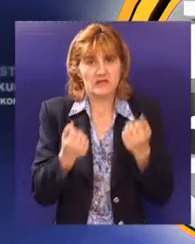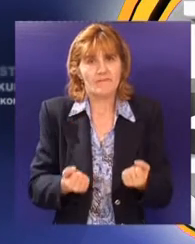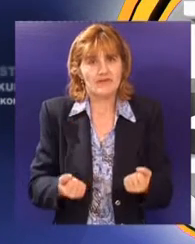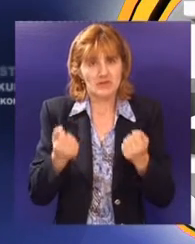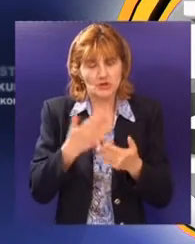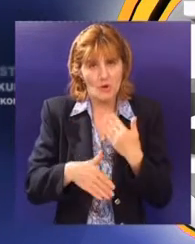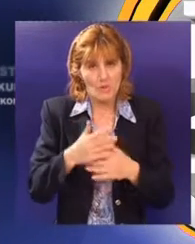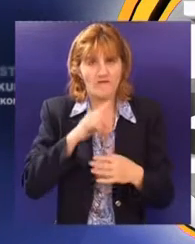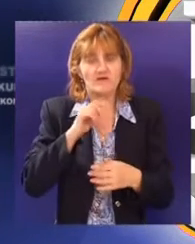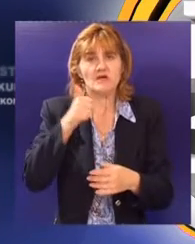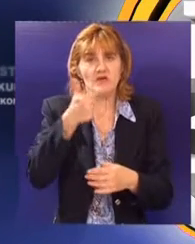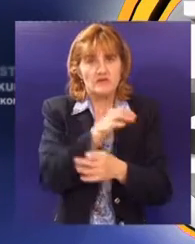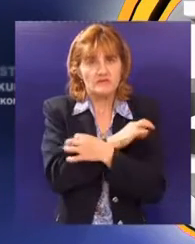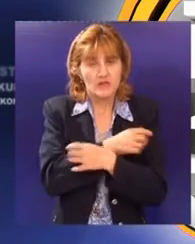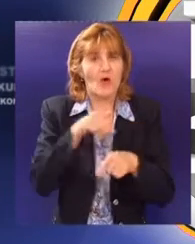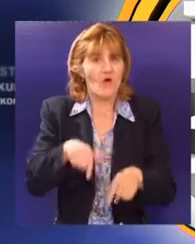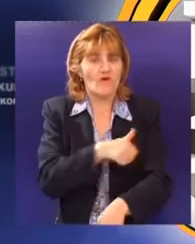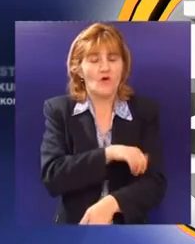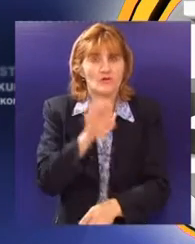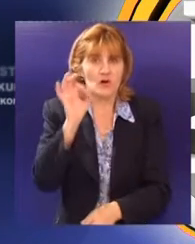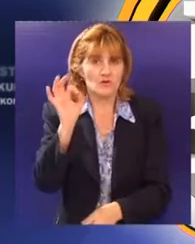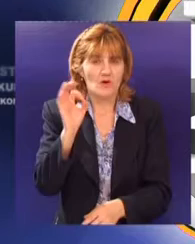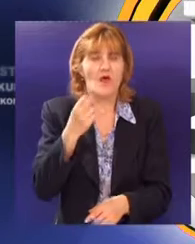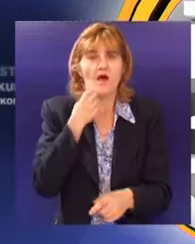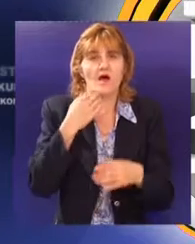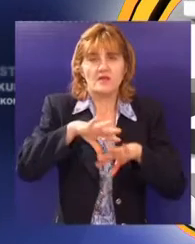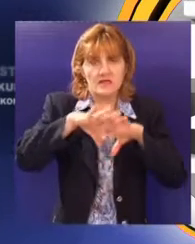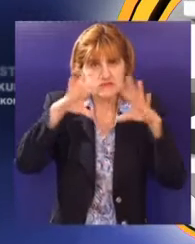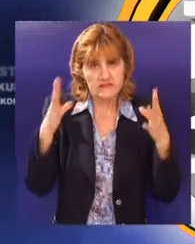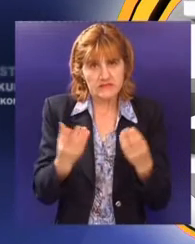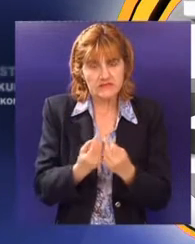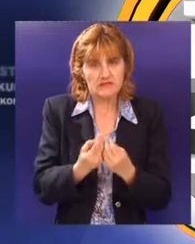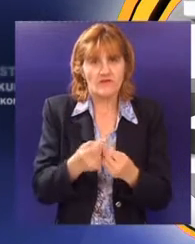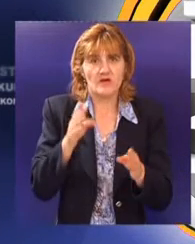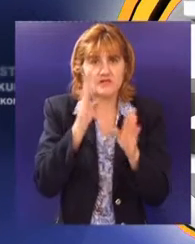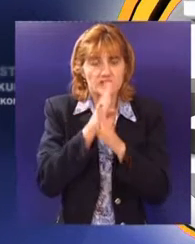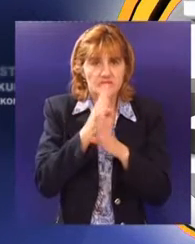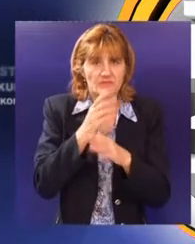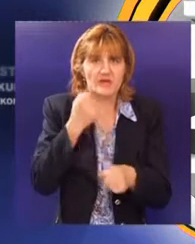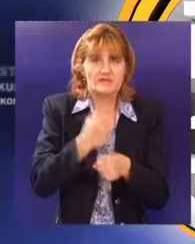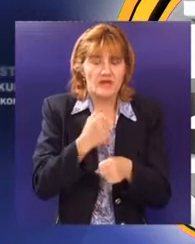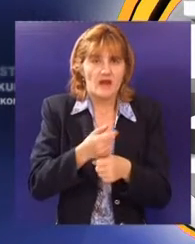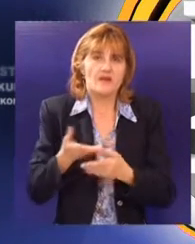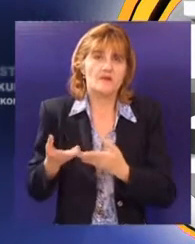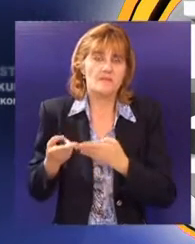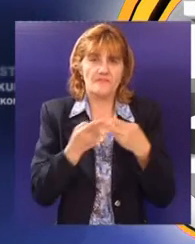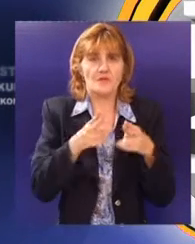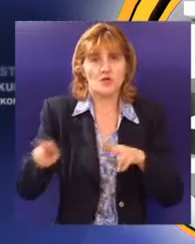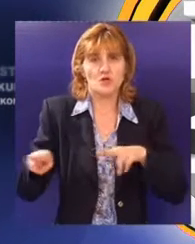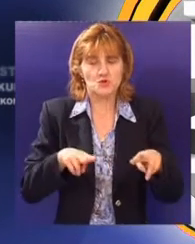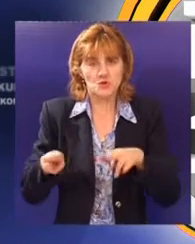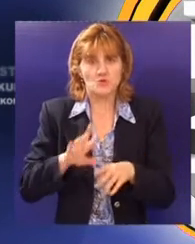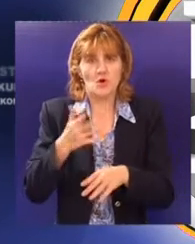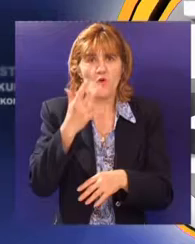u prošloj godini i nijedna u ovoj. Kada se sve sabere, u prošloj godini sudi za prekršaj iz inspekcije rada prosleđeno je oko 300